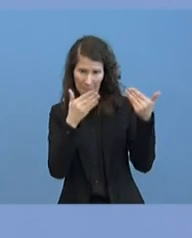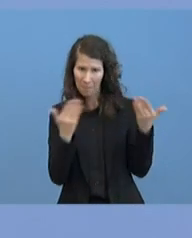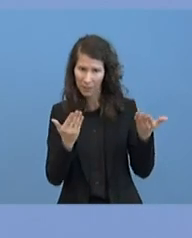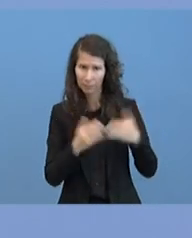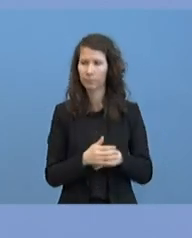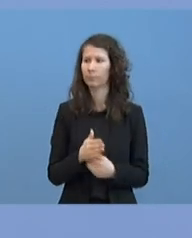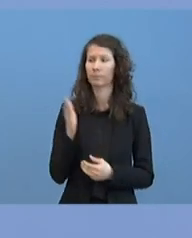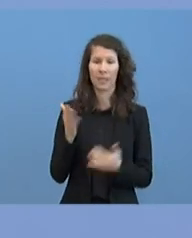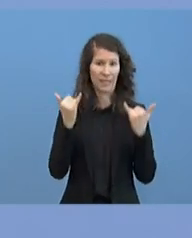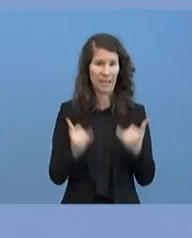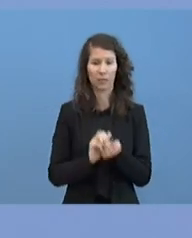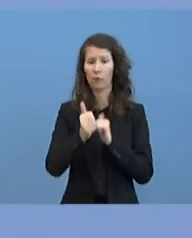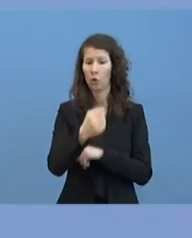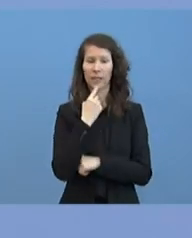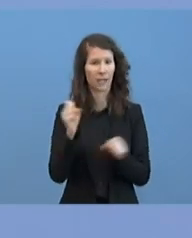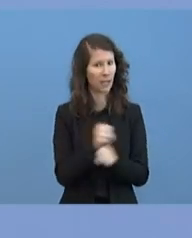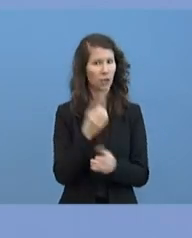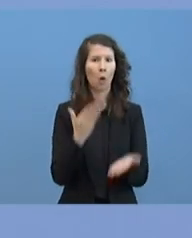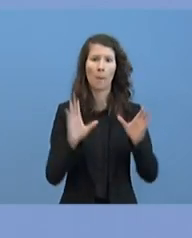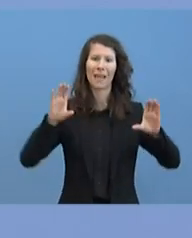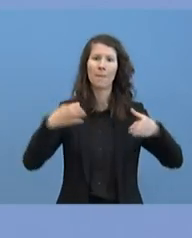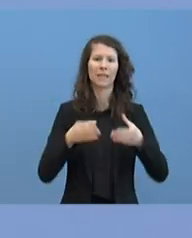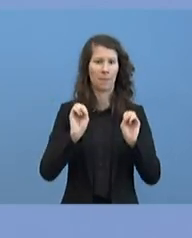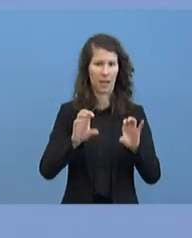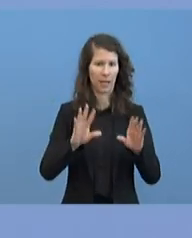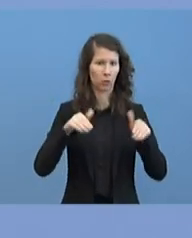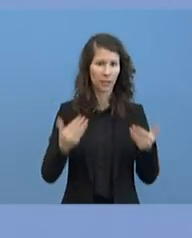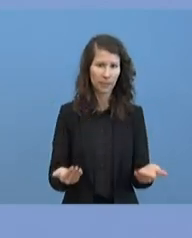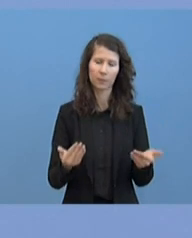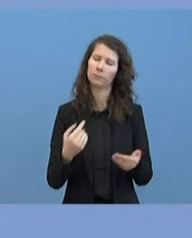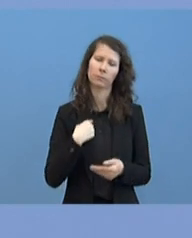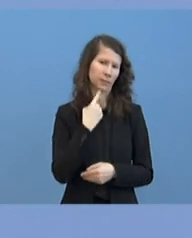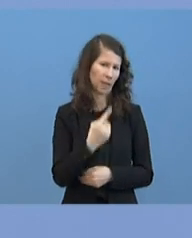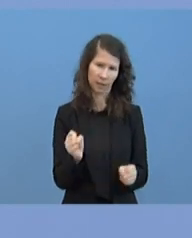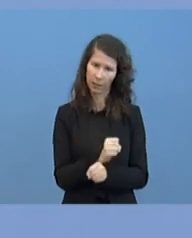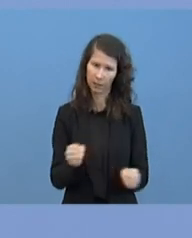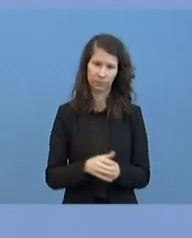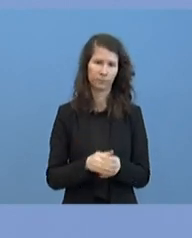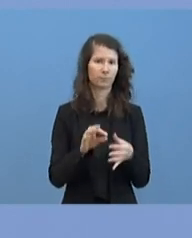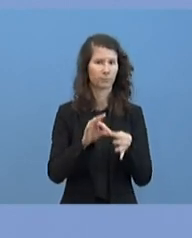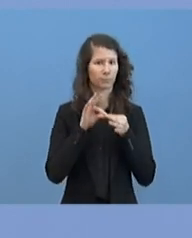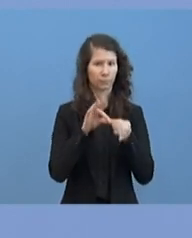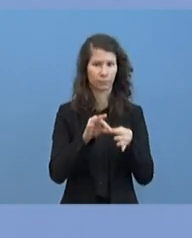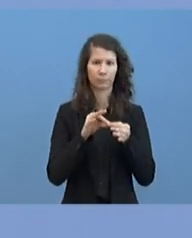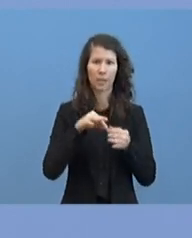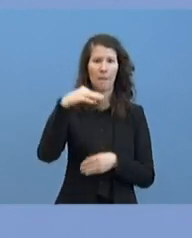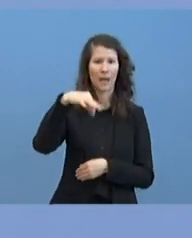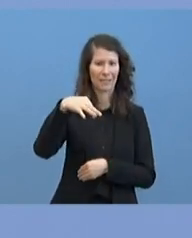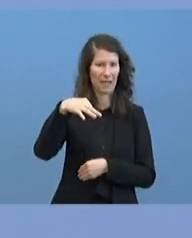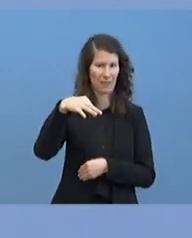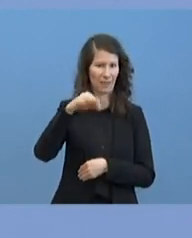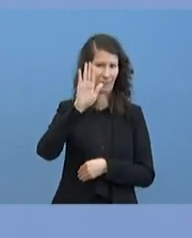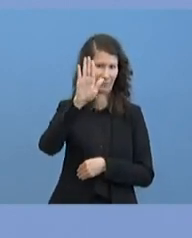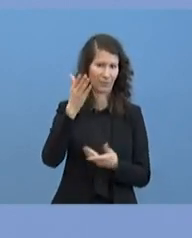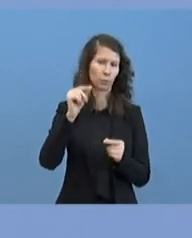nicht sagen, ob es eine gemeinsame Erklärung geben wird. Das ist natürlich immer in erster Linie Sache der jeweiligen Präsidentschaft, also in diesem Fall